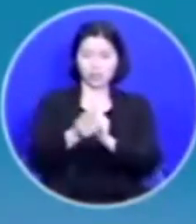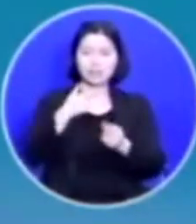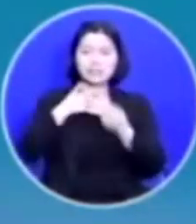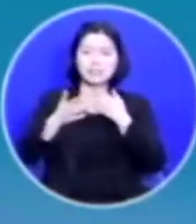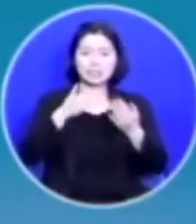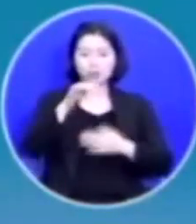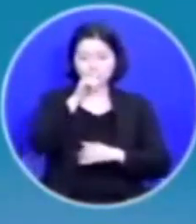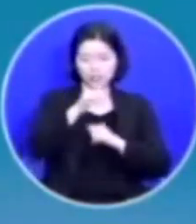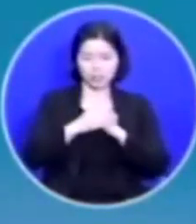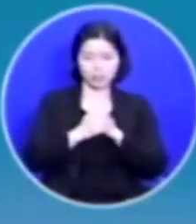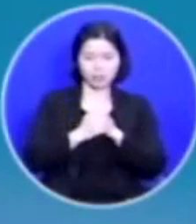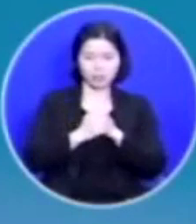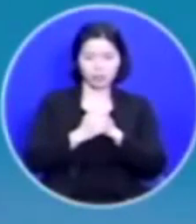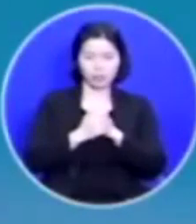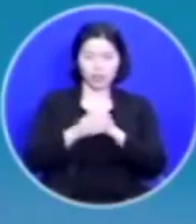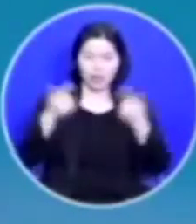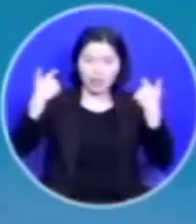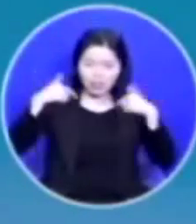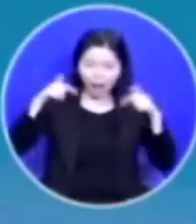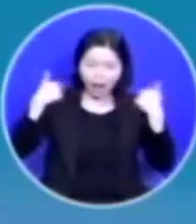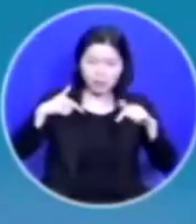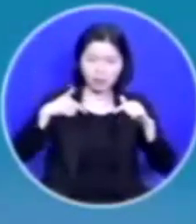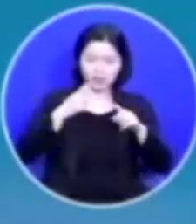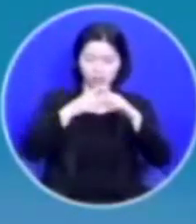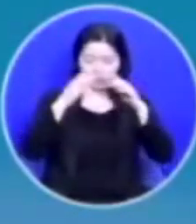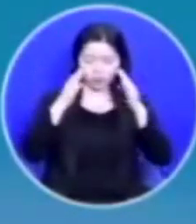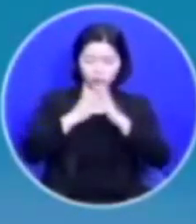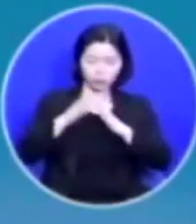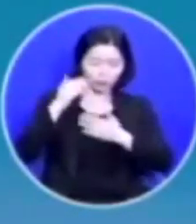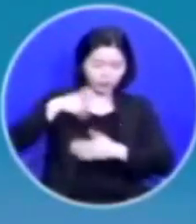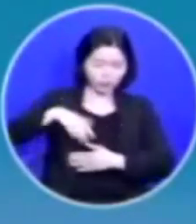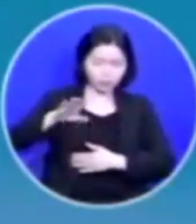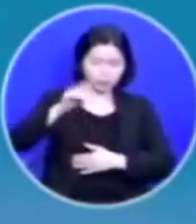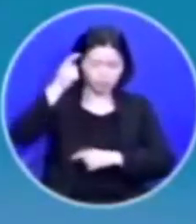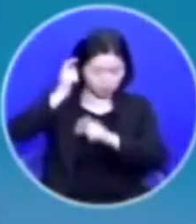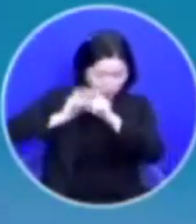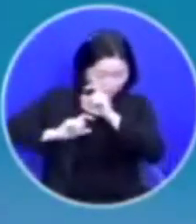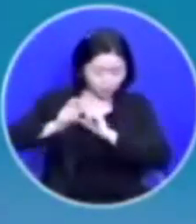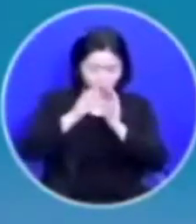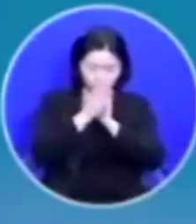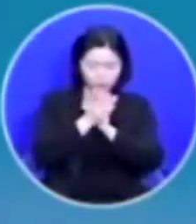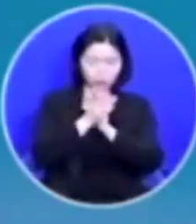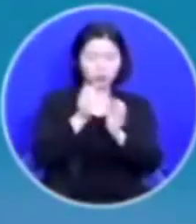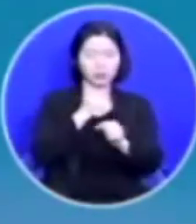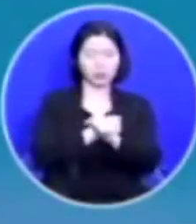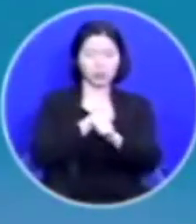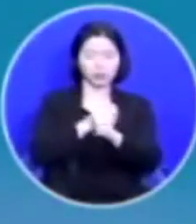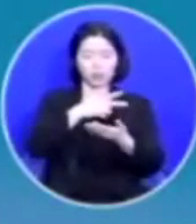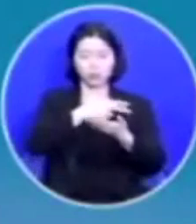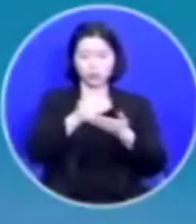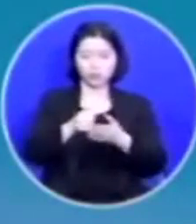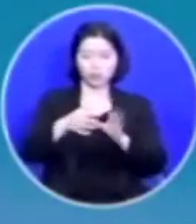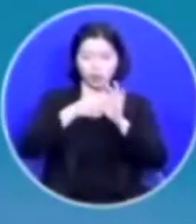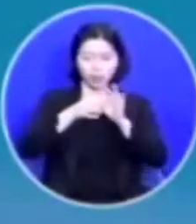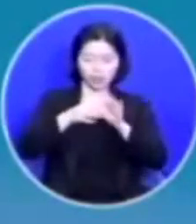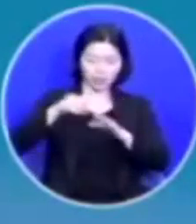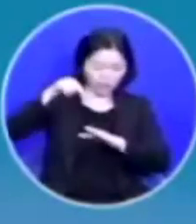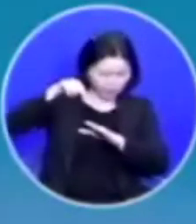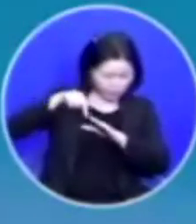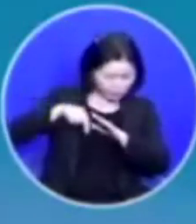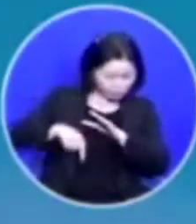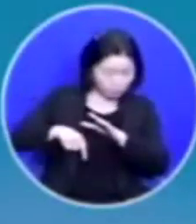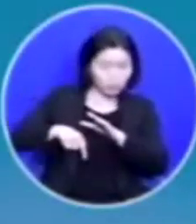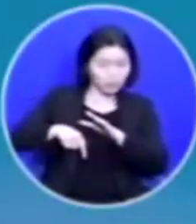날마다 교회 가서 철회하기도 하는 그러면서 주님과의 관계를 깊게 들어가는 그런